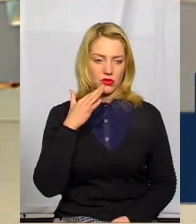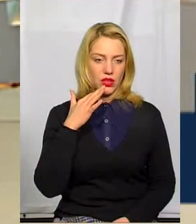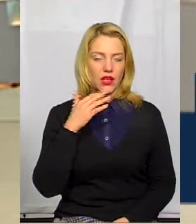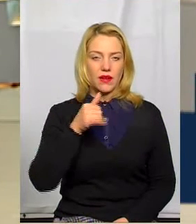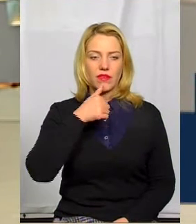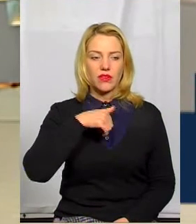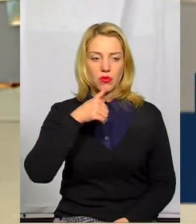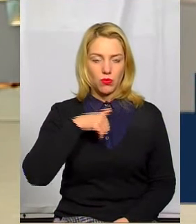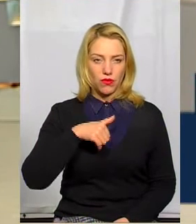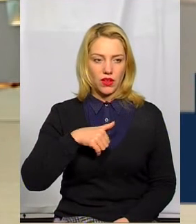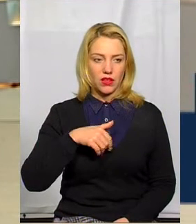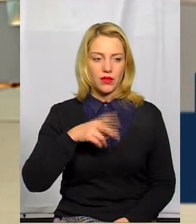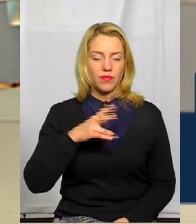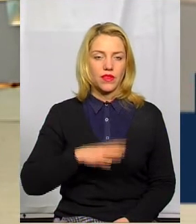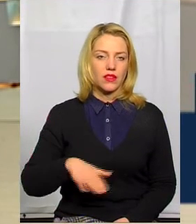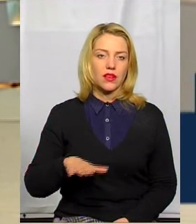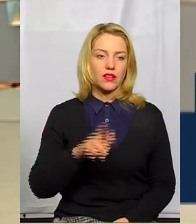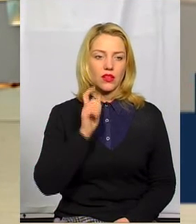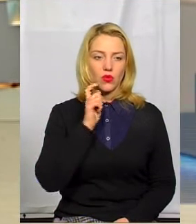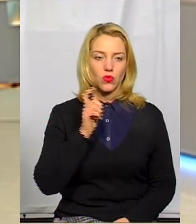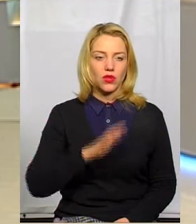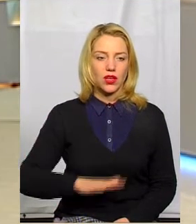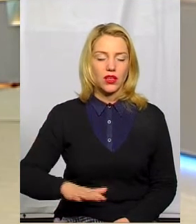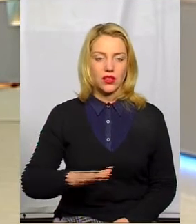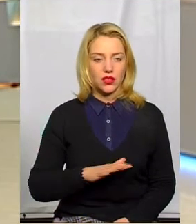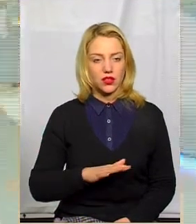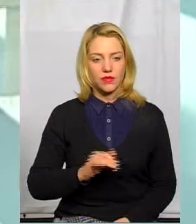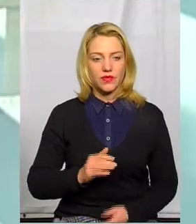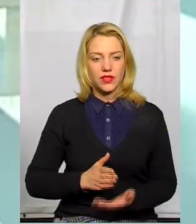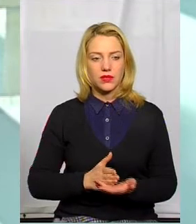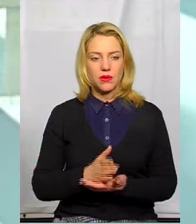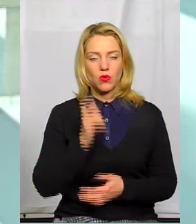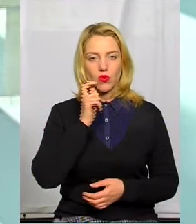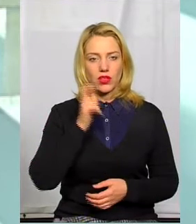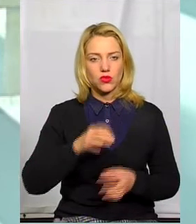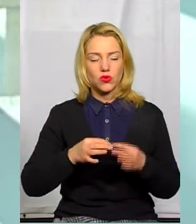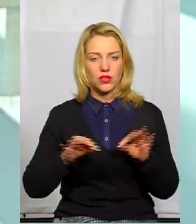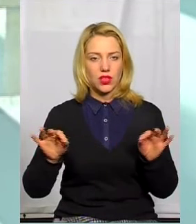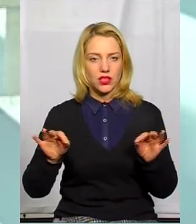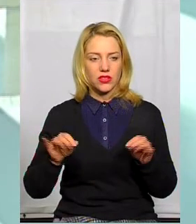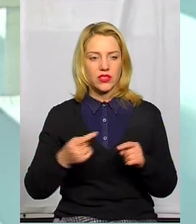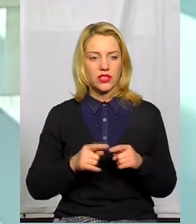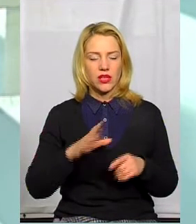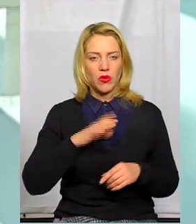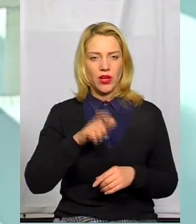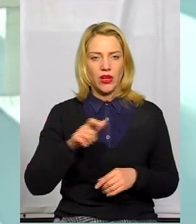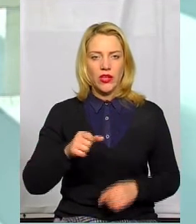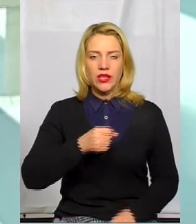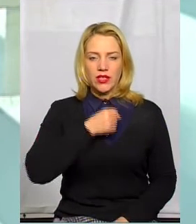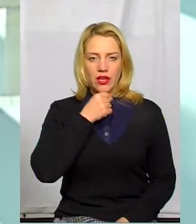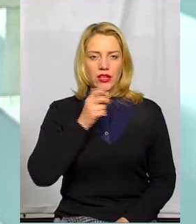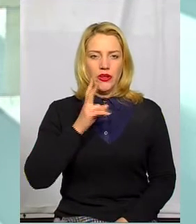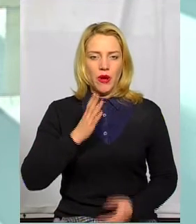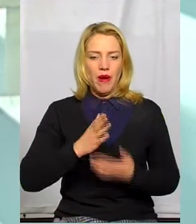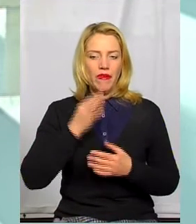випробувань на теренах України і спрямування української незалежності. Це були люди старші,